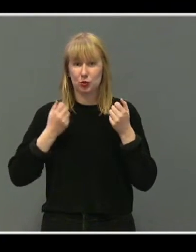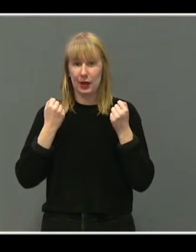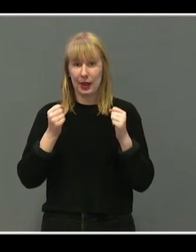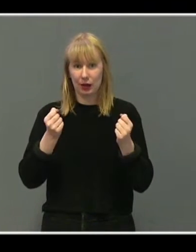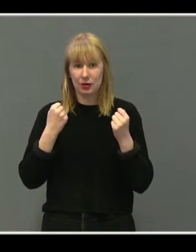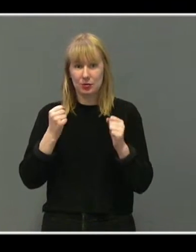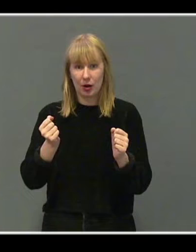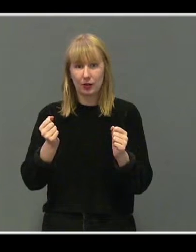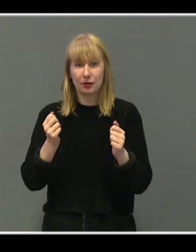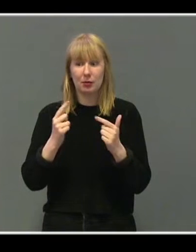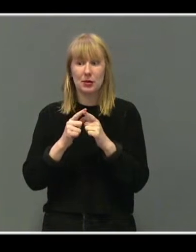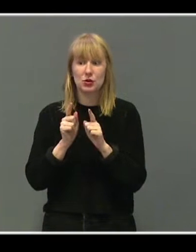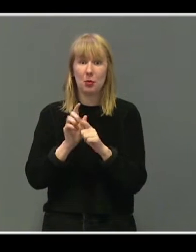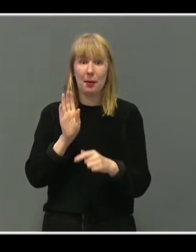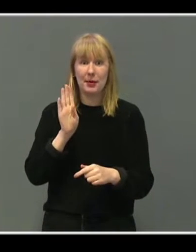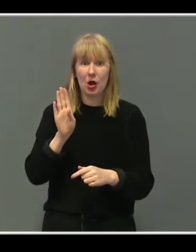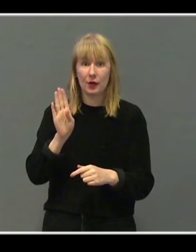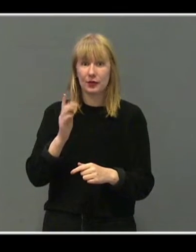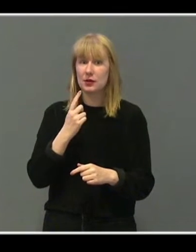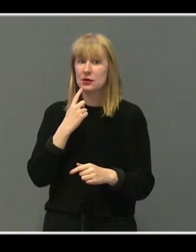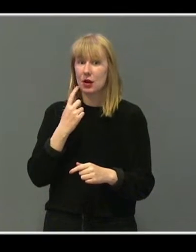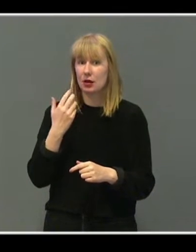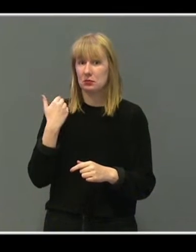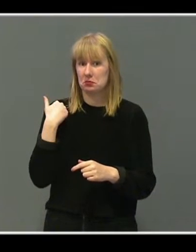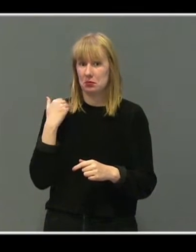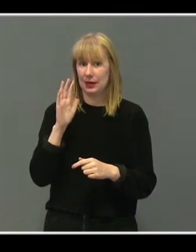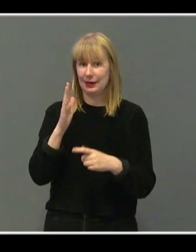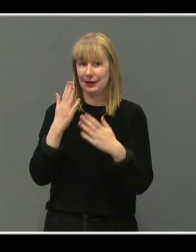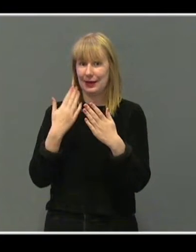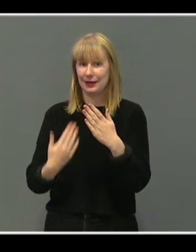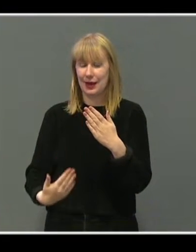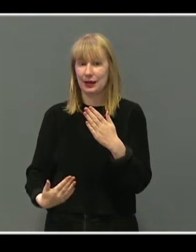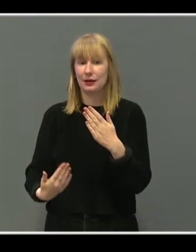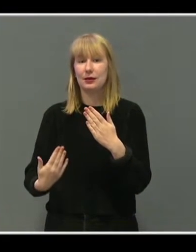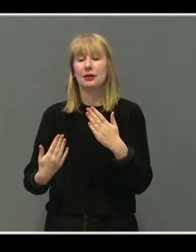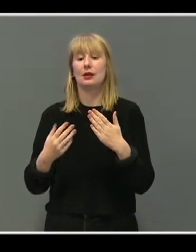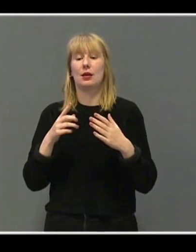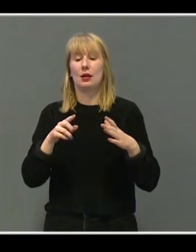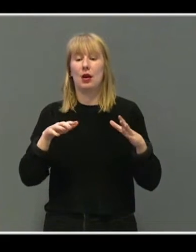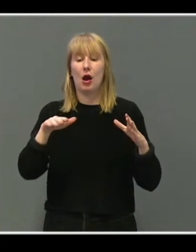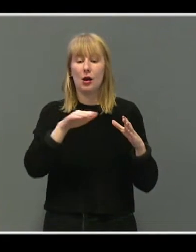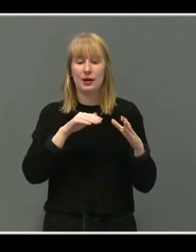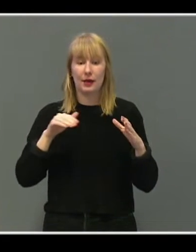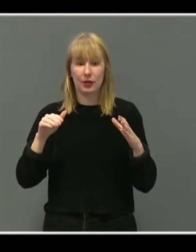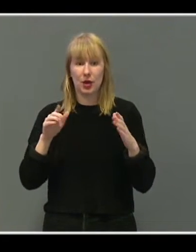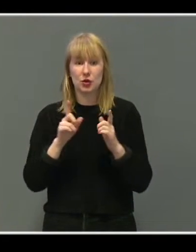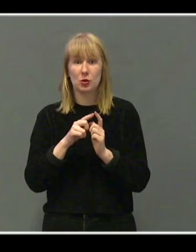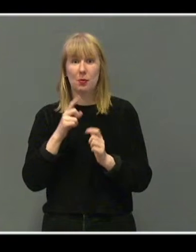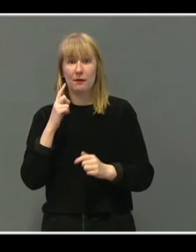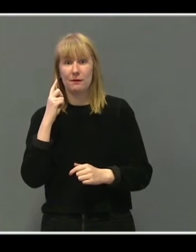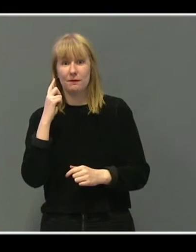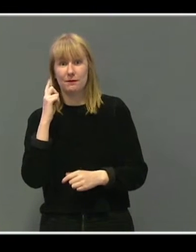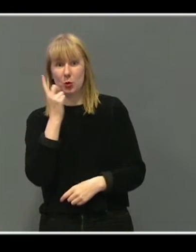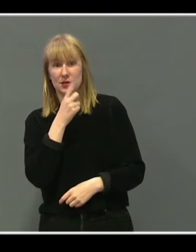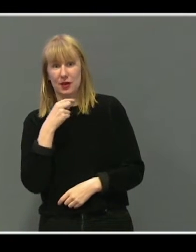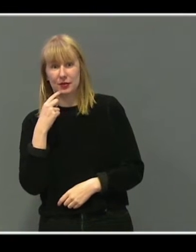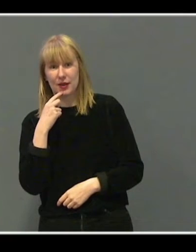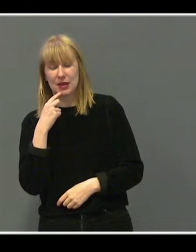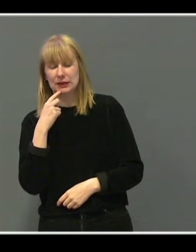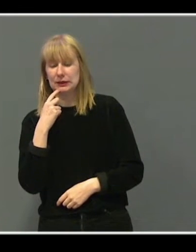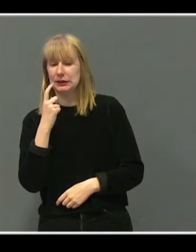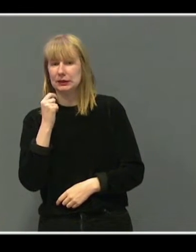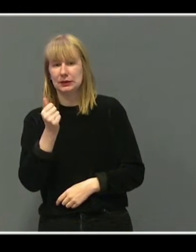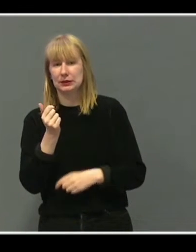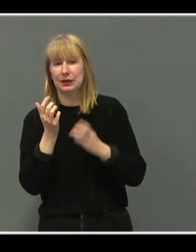Men som Beate Hyggen pekte på i sitt innlegg,- -"så er det en arena som foresatte viser